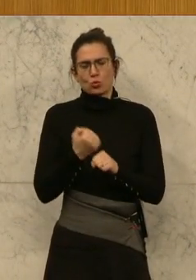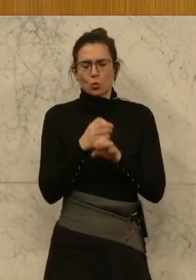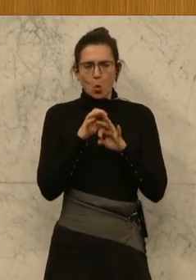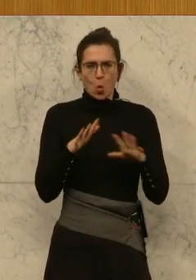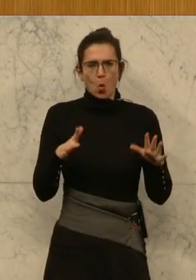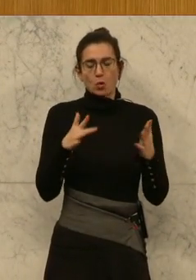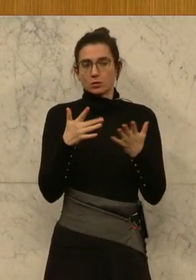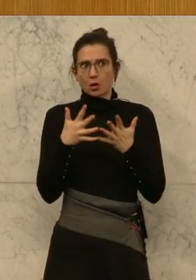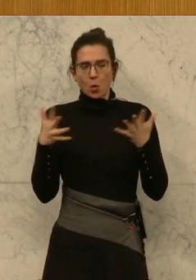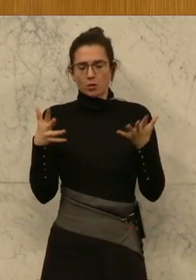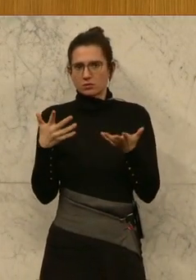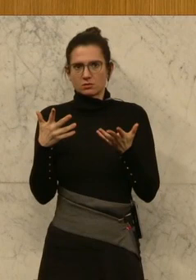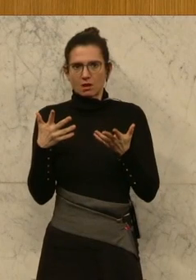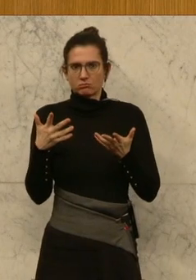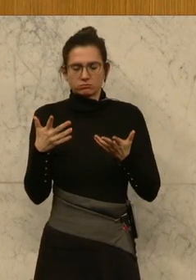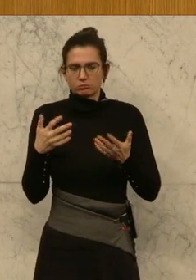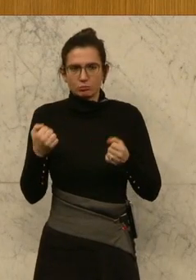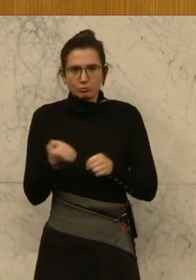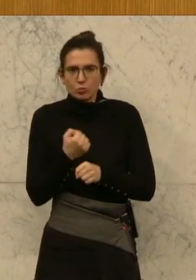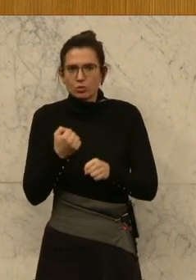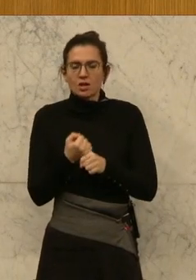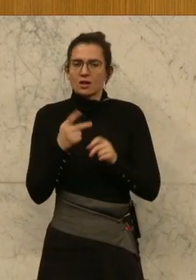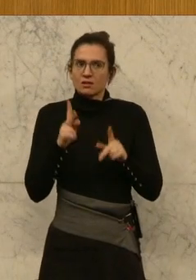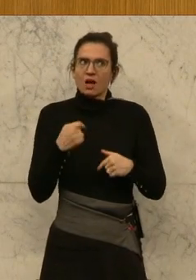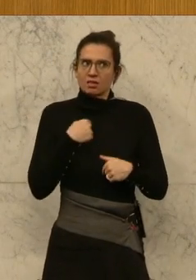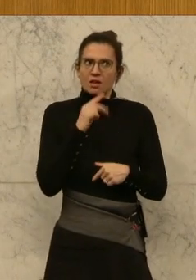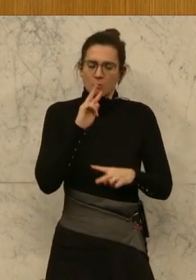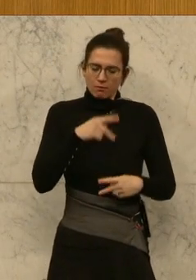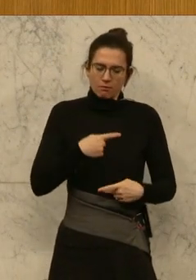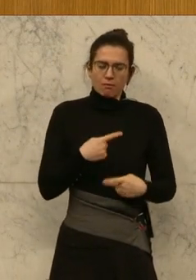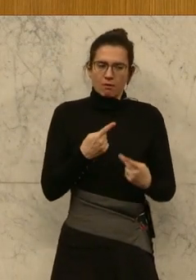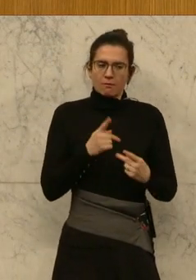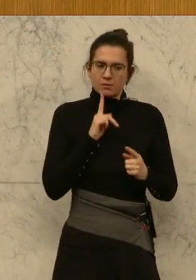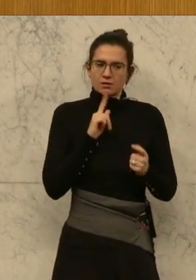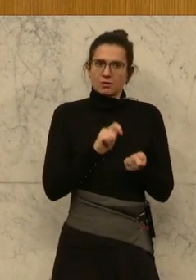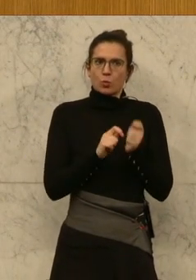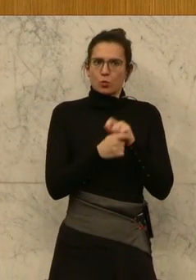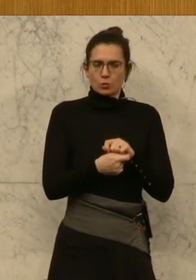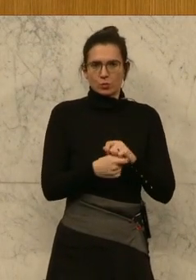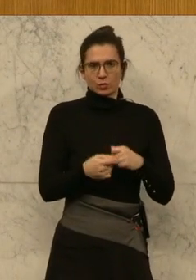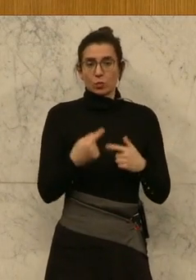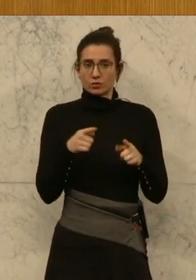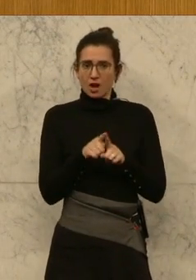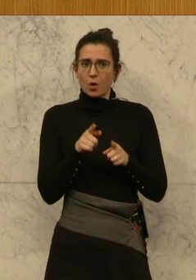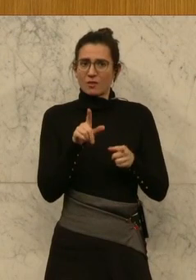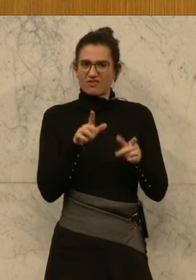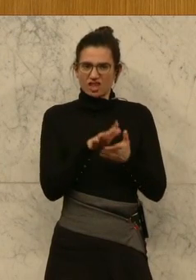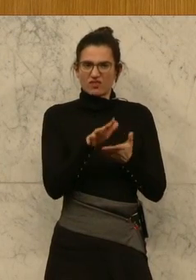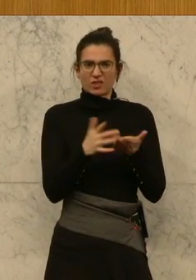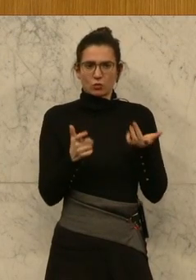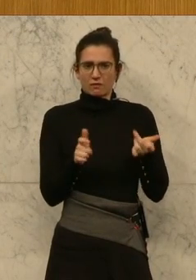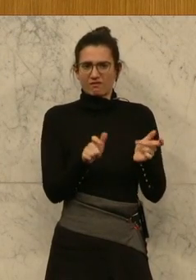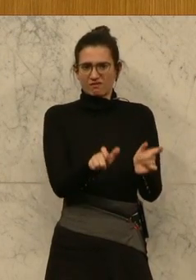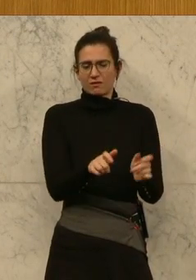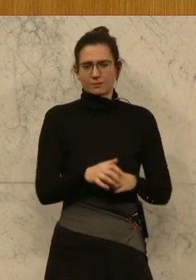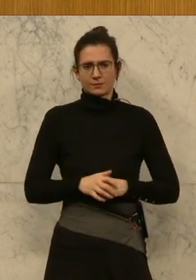ein System auszuarbeiten, können wir wirklich minimieren und verhindern. Und in dem Sinn möchte ich auch dazu nochmal beitragen und